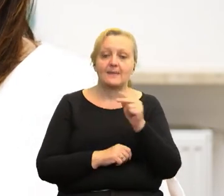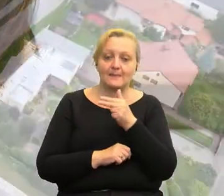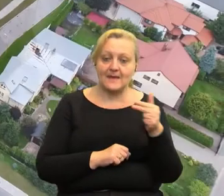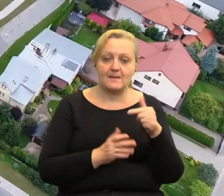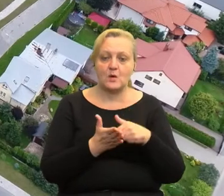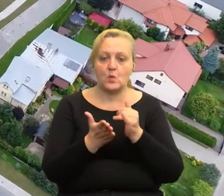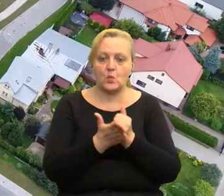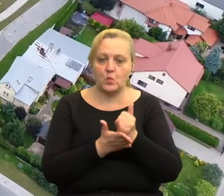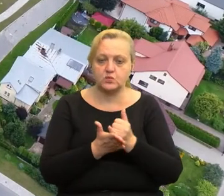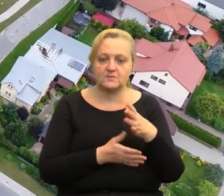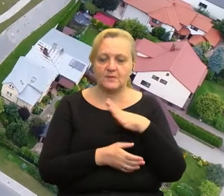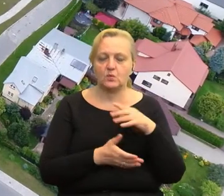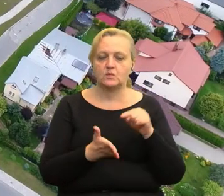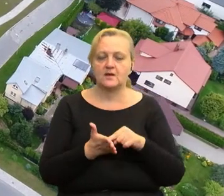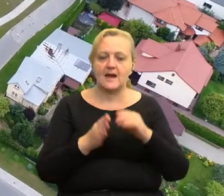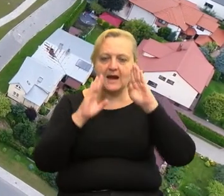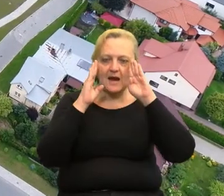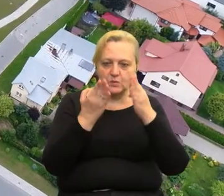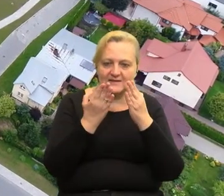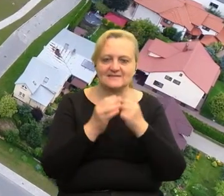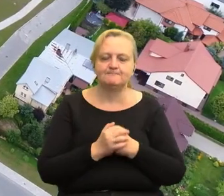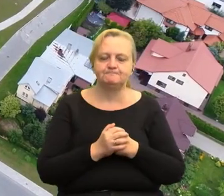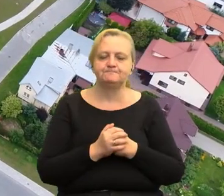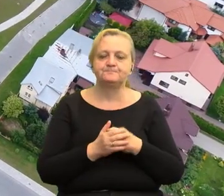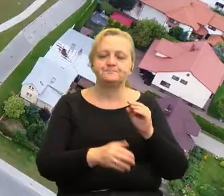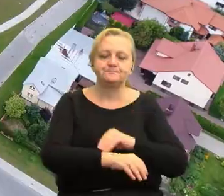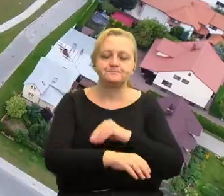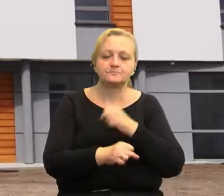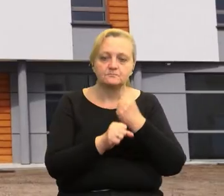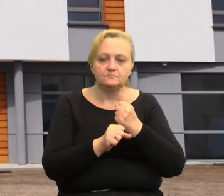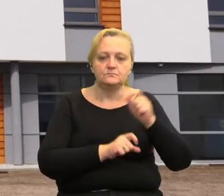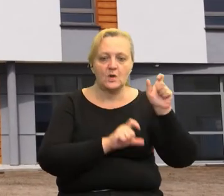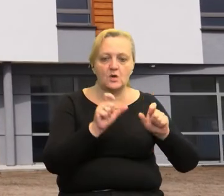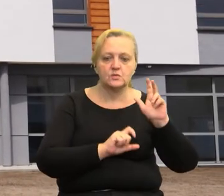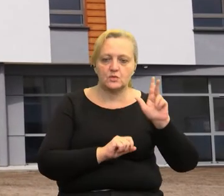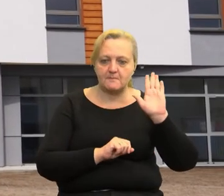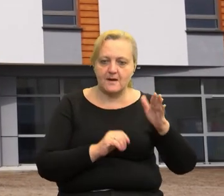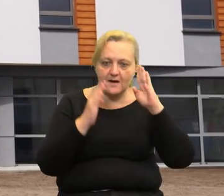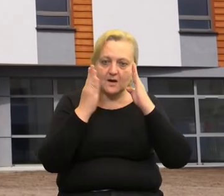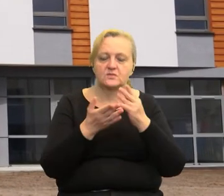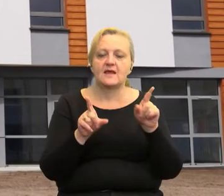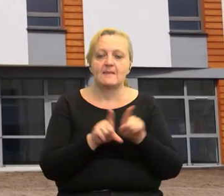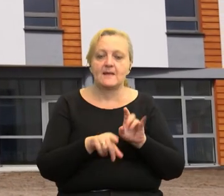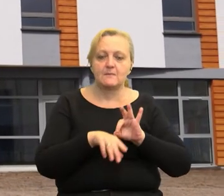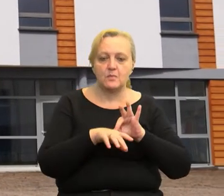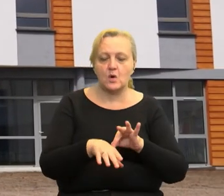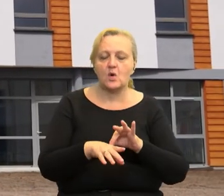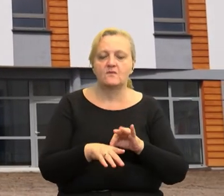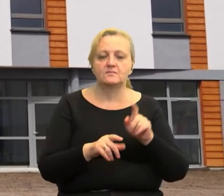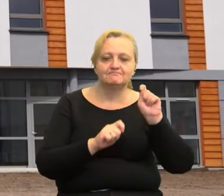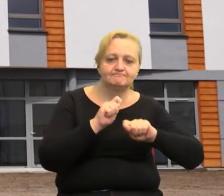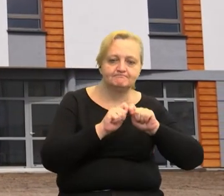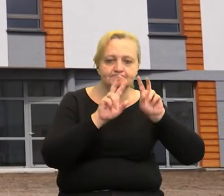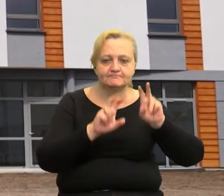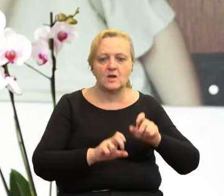kursów był autyzm, metody pracy z osobami z autyzmem, a także prowadzenie diagnozy